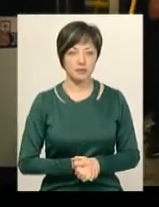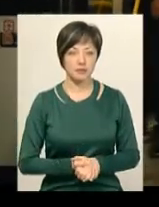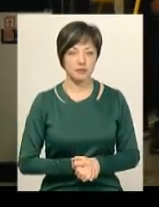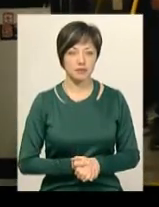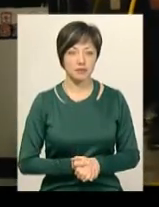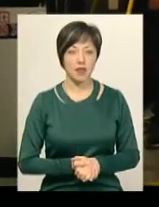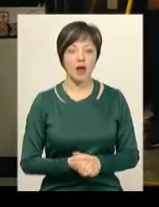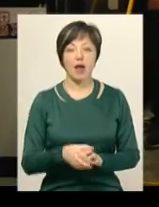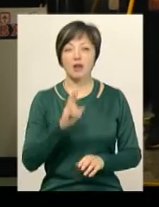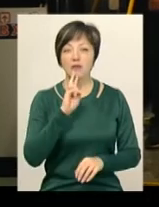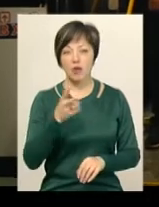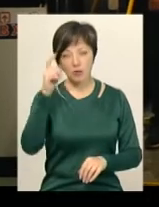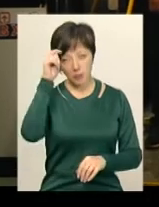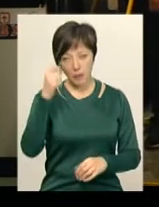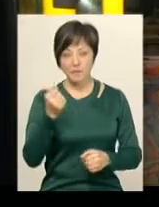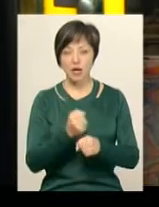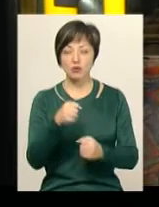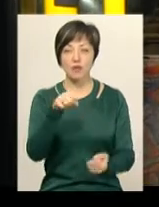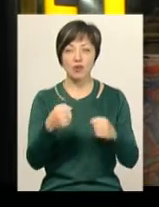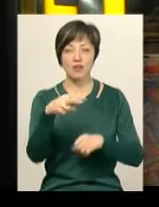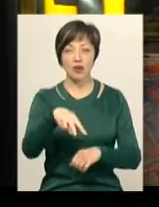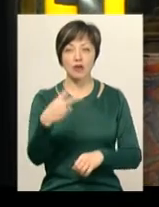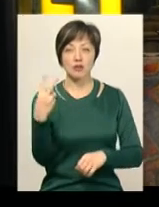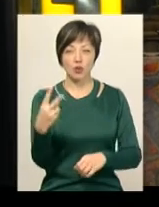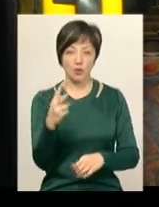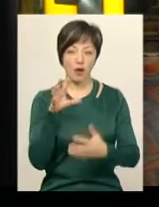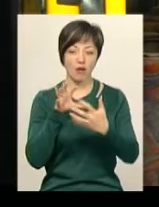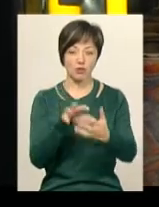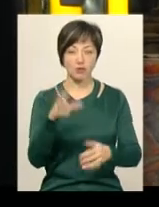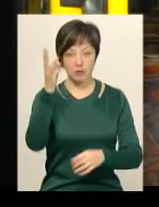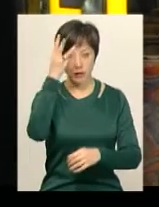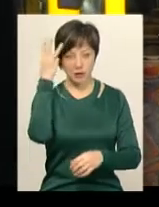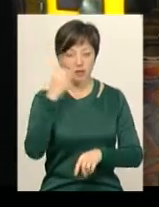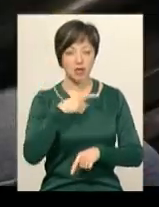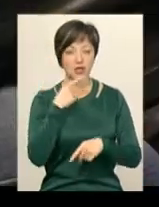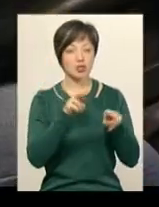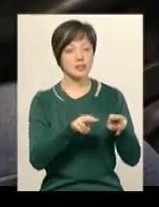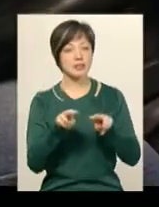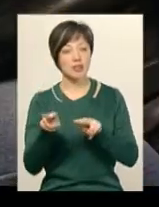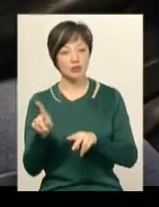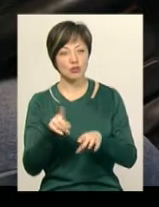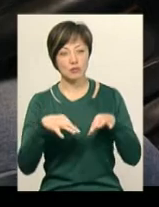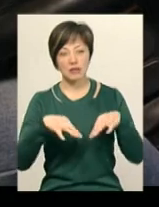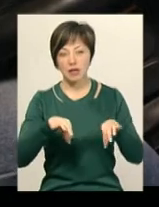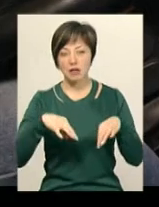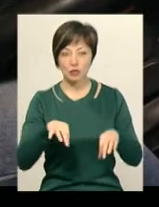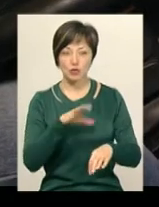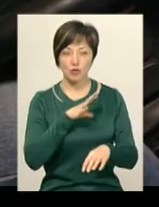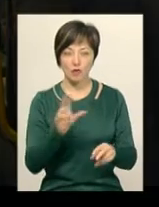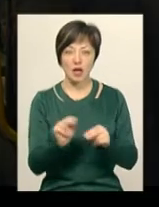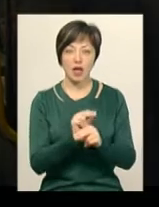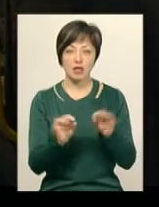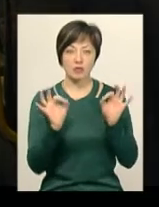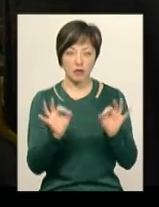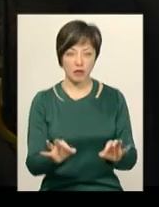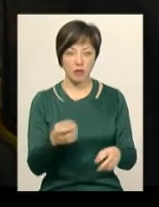Олександр Білецький два роки працює водієм на 22-му маршруті у Хмельницькому. Каже, стежить за тим, аби транспортний засіб був справний.